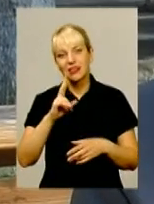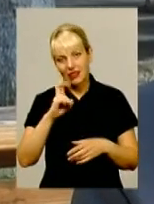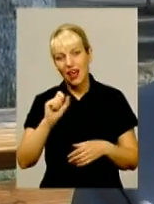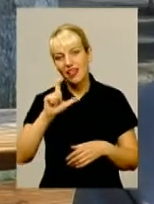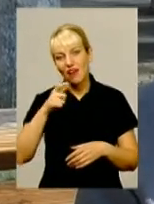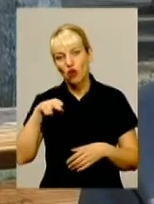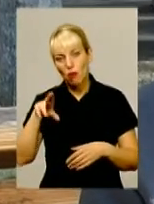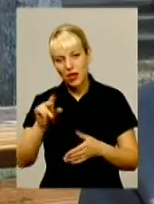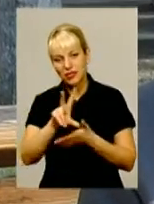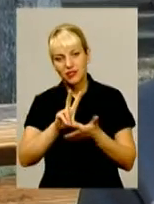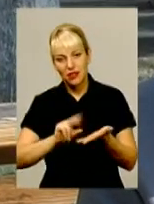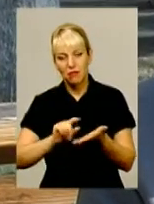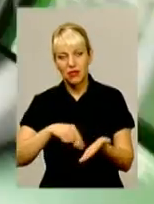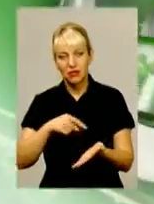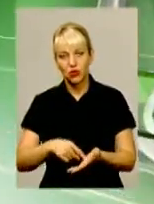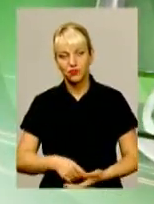центральноєвропейських міст.